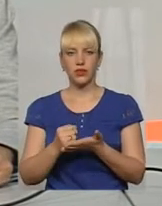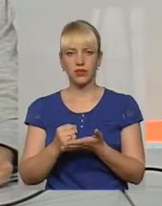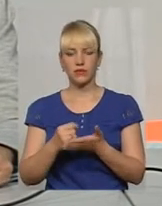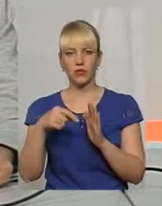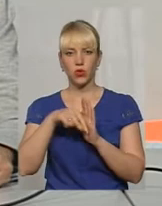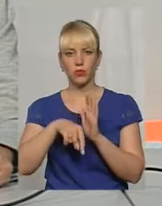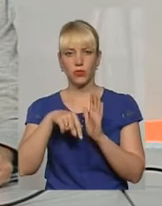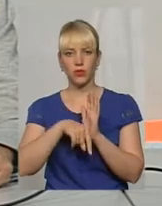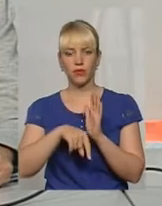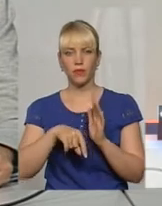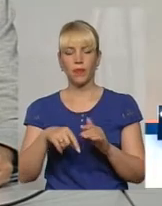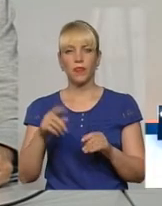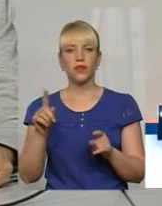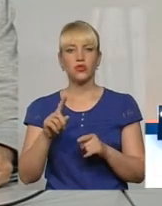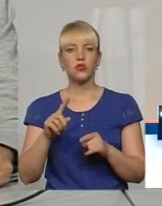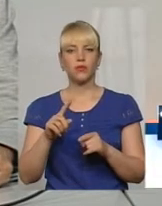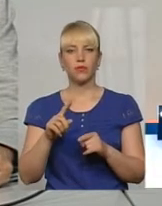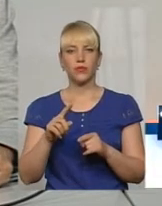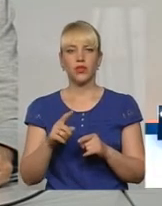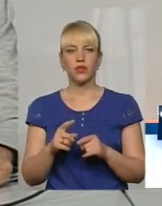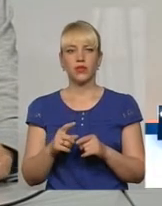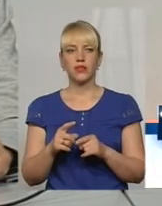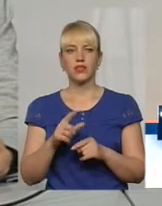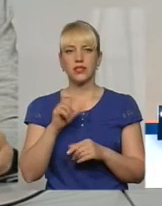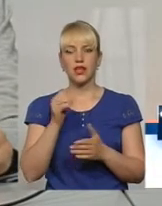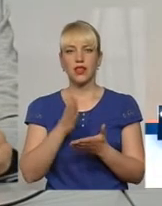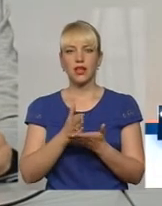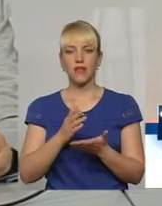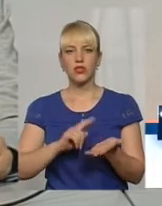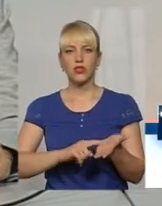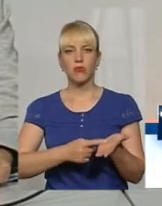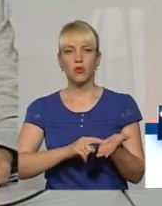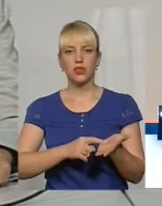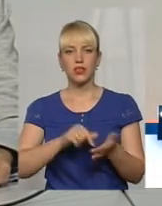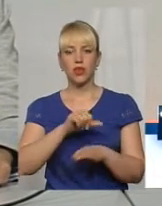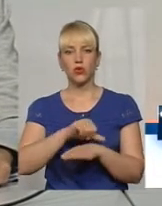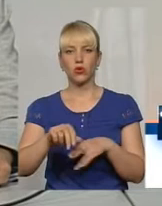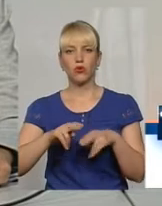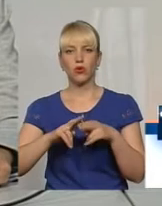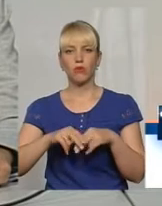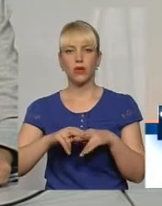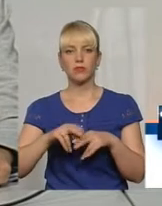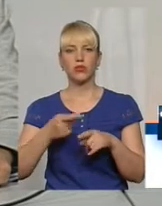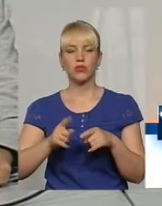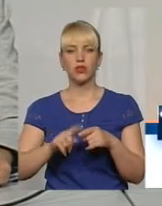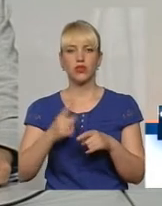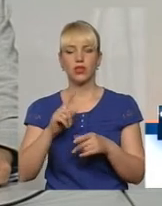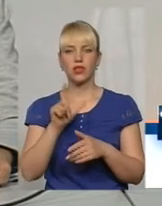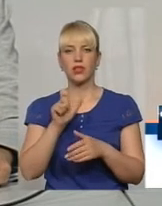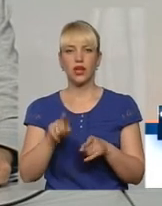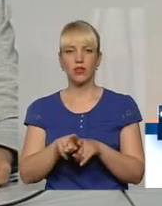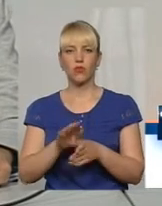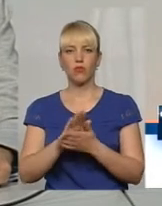Тобто, саме що за наявності біометричного закордонного паспорту. Тобто, це така одна із умов